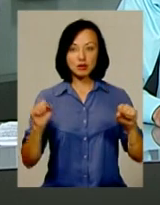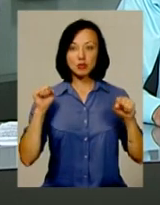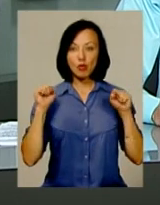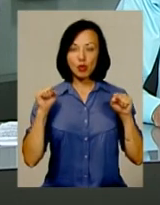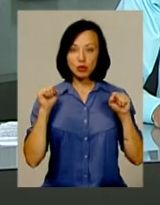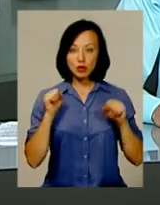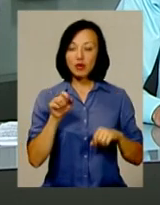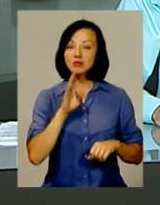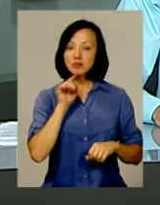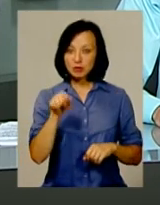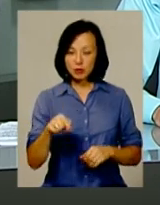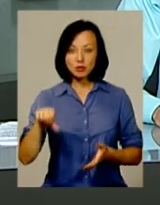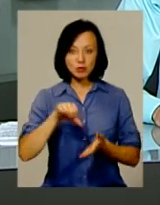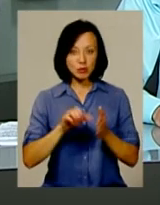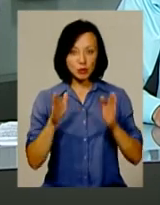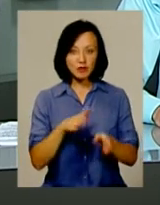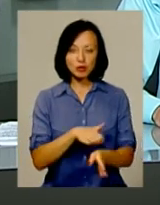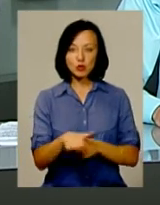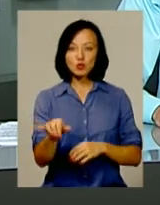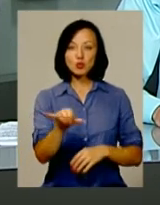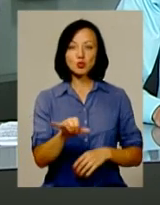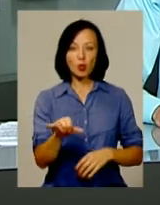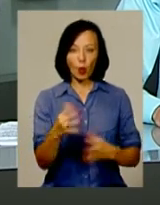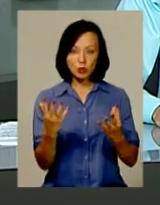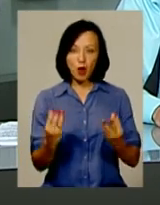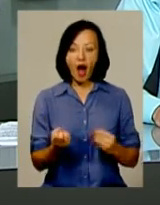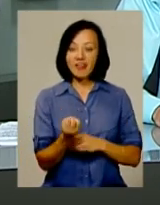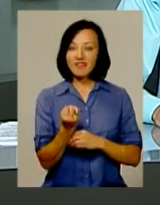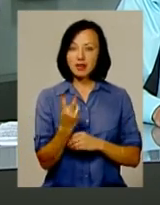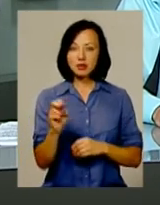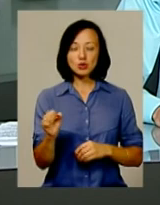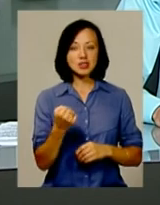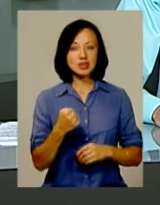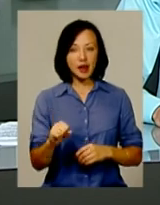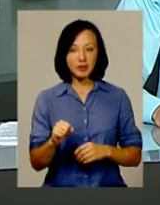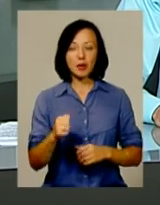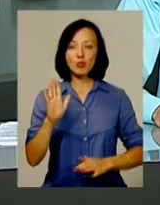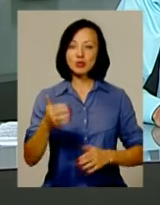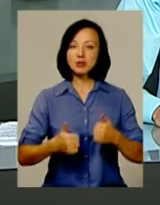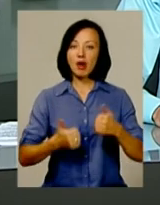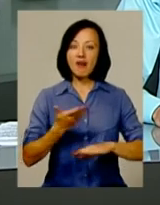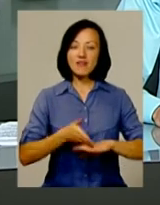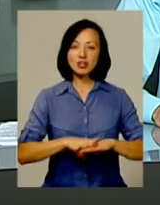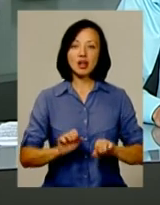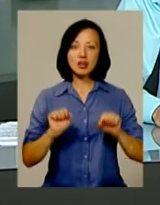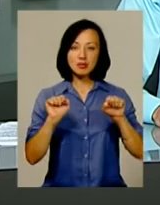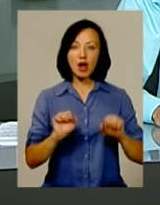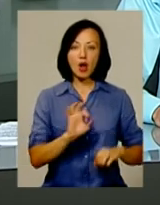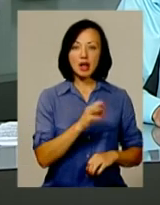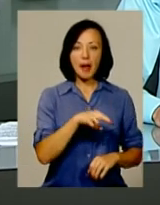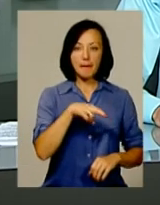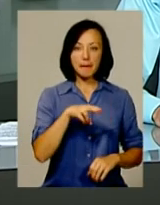в яких вона теж братиме участь, відбудуться у суботу. А ось 12 серпня на арені позмагається важкоатлет Олександр